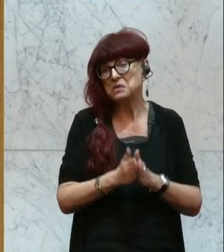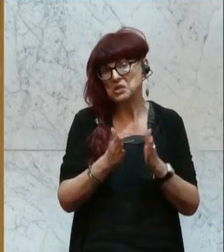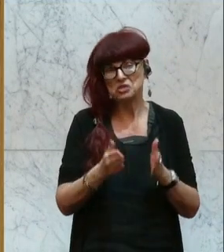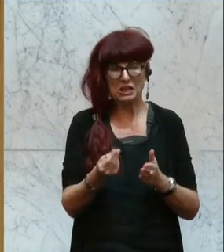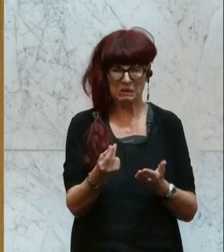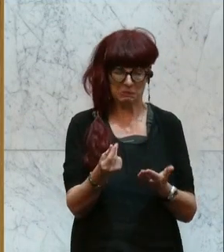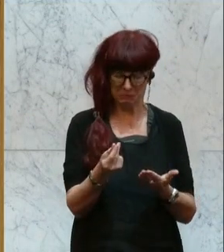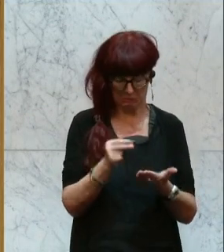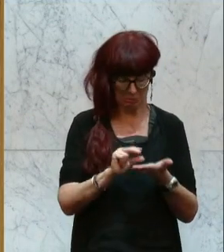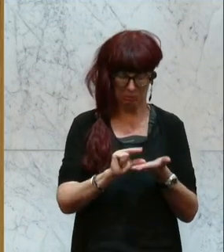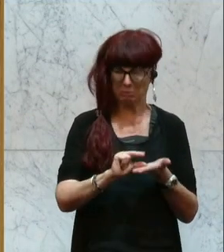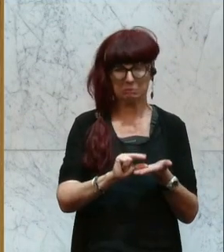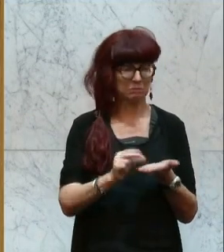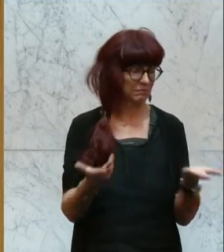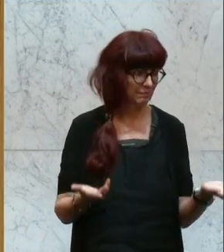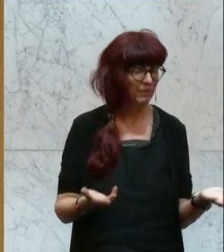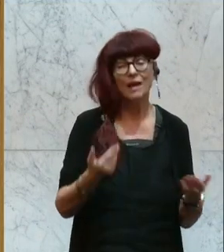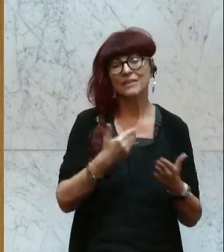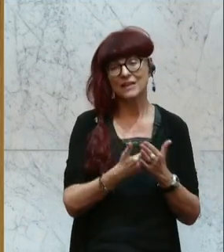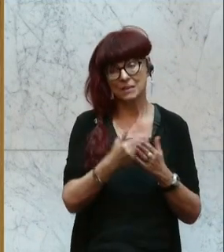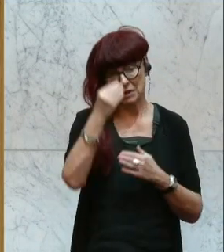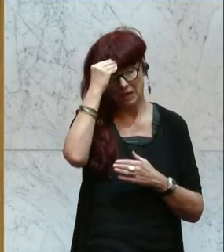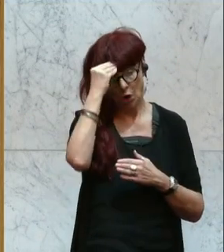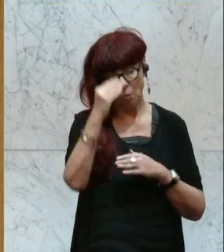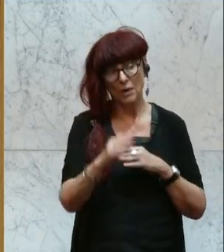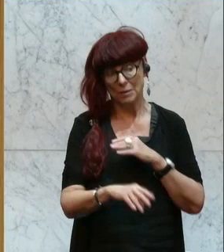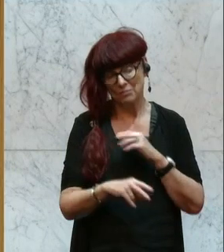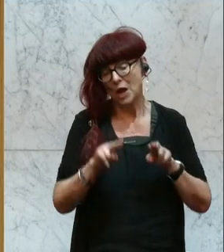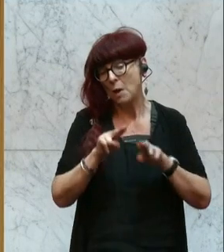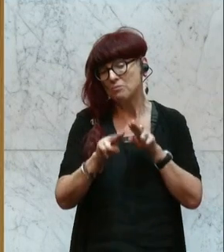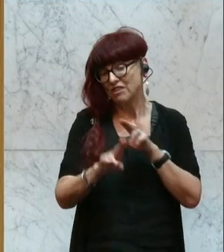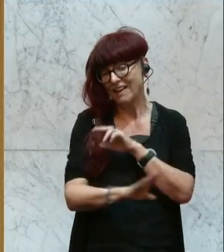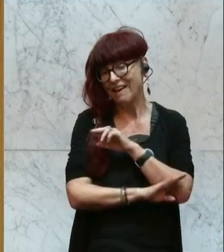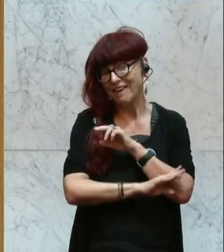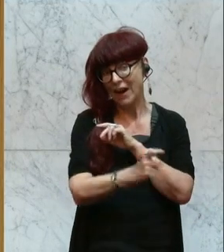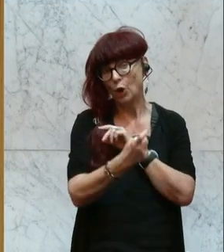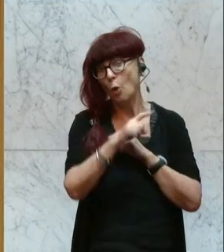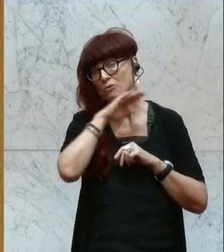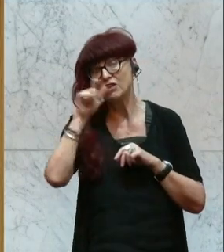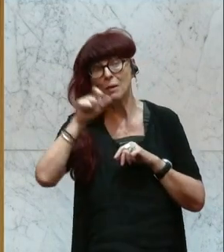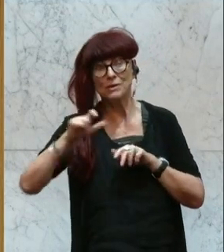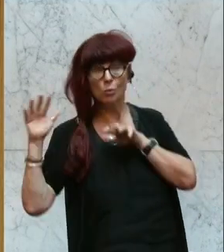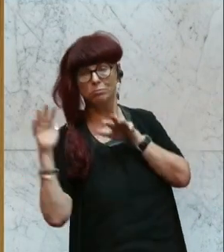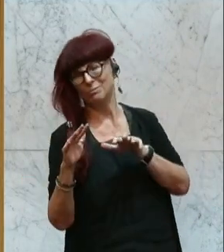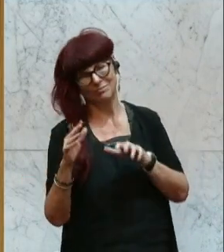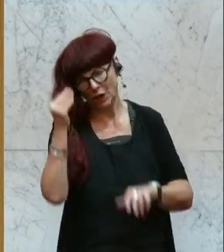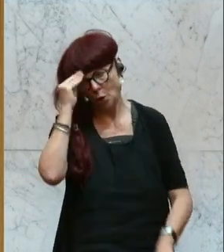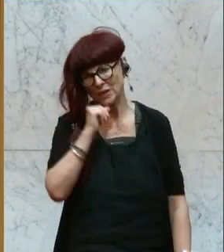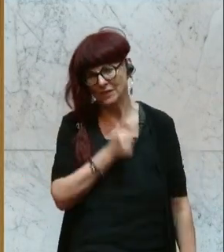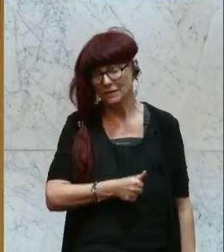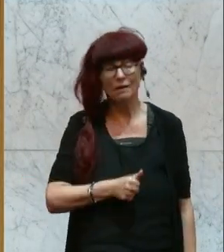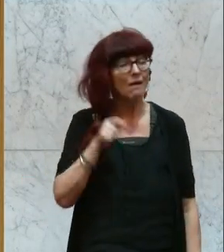befürchte ich, dass diese Pflegelehre nicht der große Erfolg werden wird. Und das in einem Bereich, wo wir tatsächlich